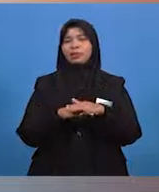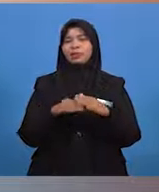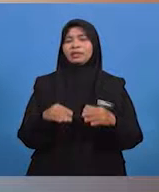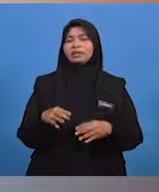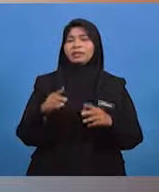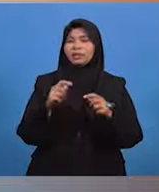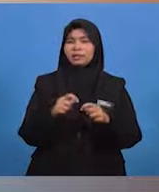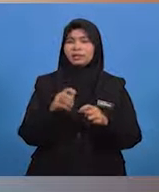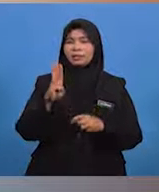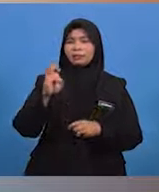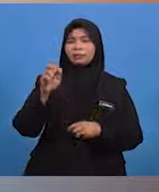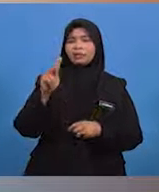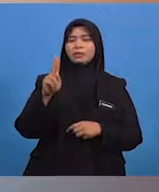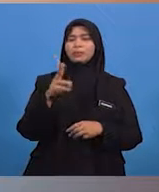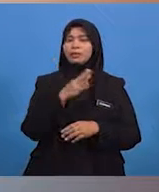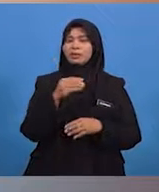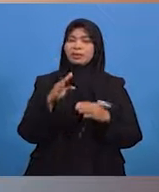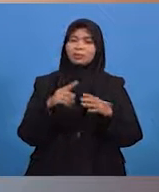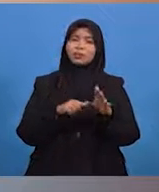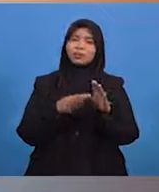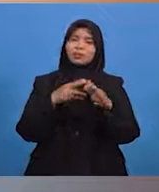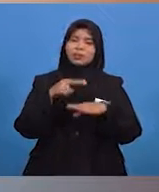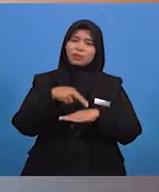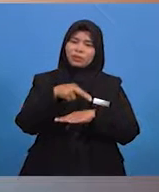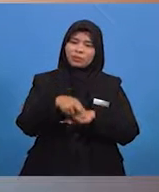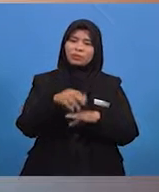beku dan mula turun perlahan-lahan.